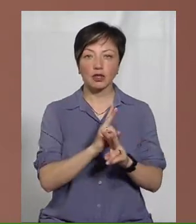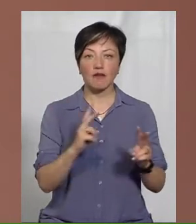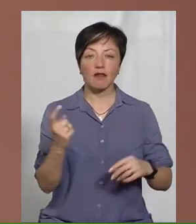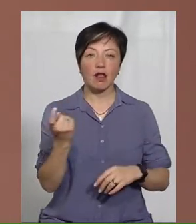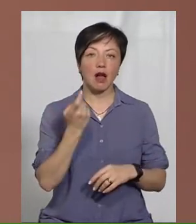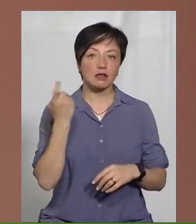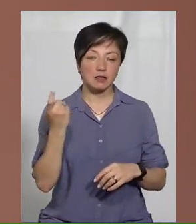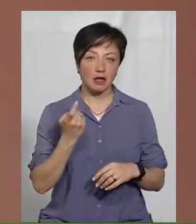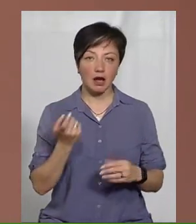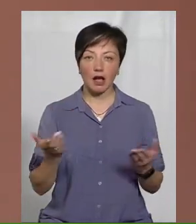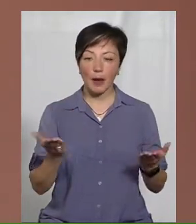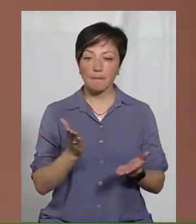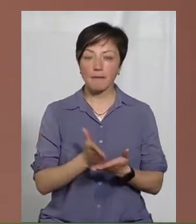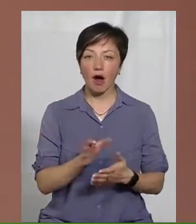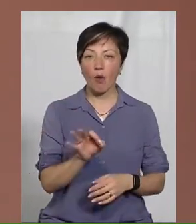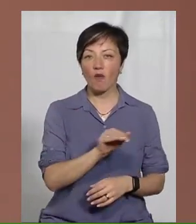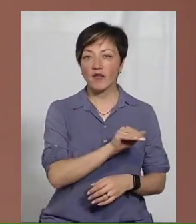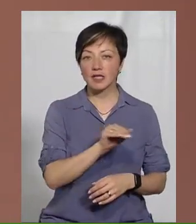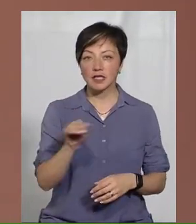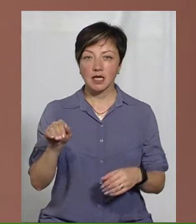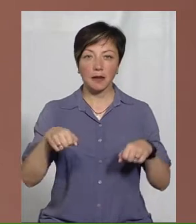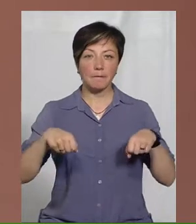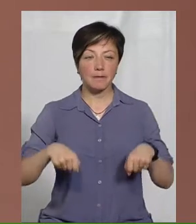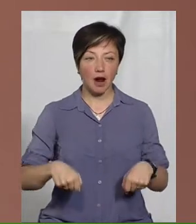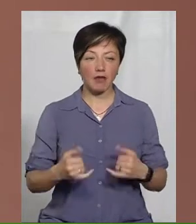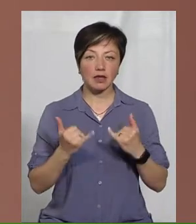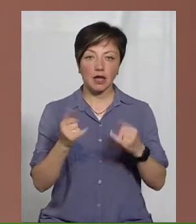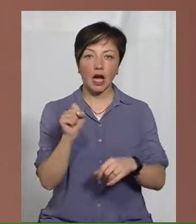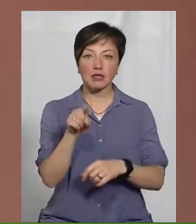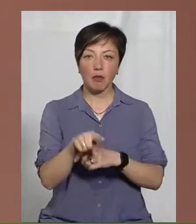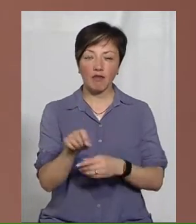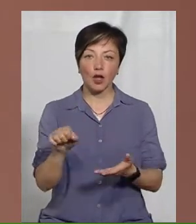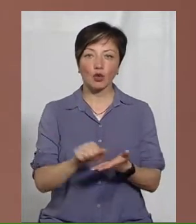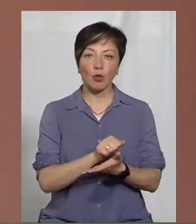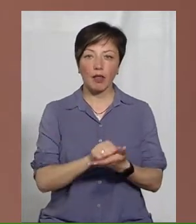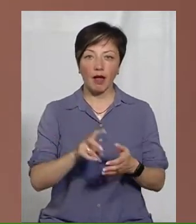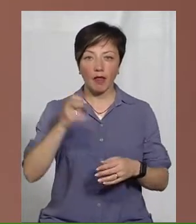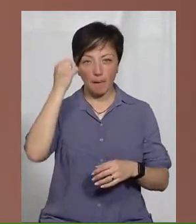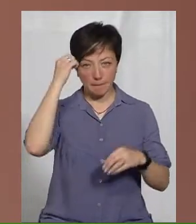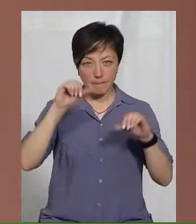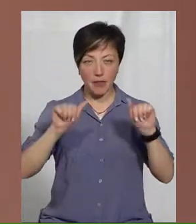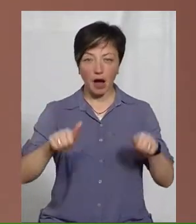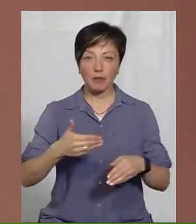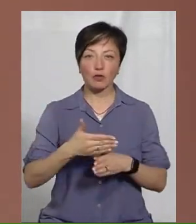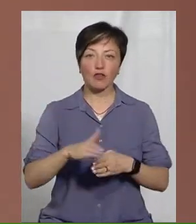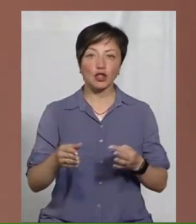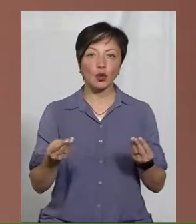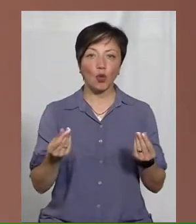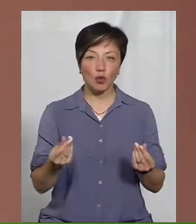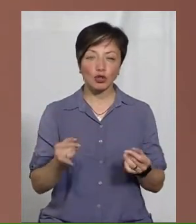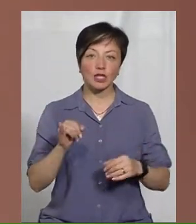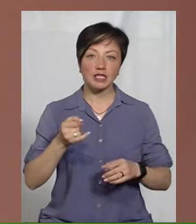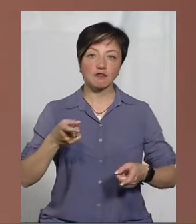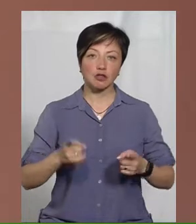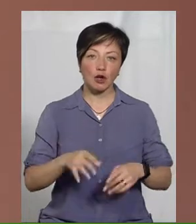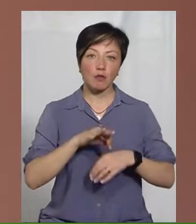який би мав офіційне право для замовлення документації на пам'ятку, для виділення коштів, ну і, звичайно,